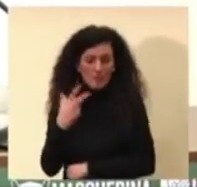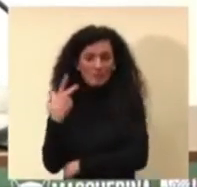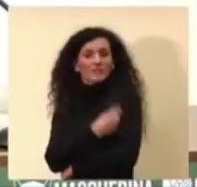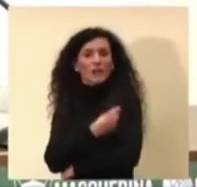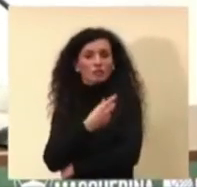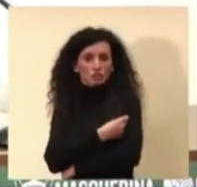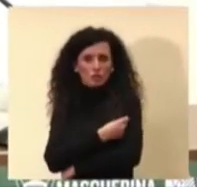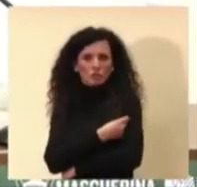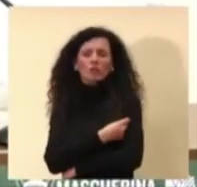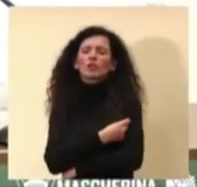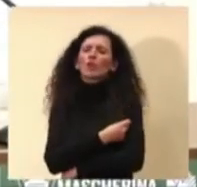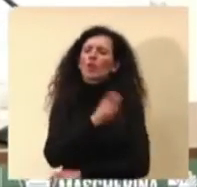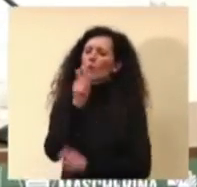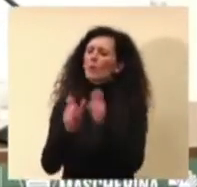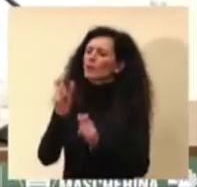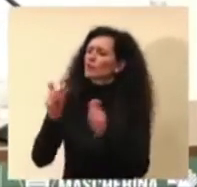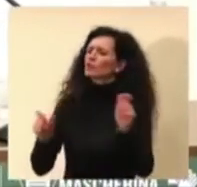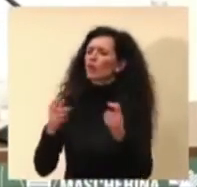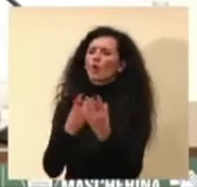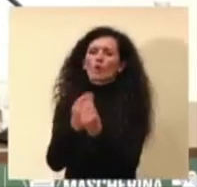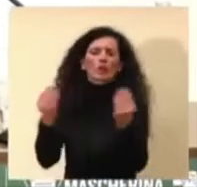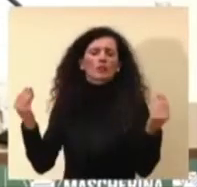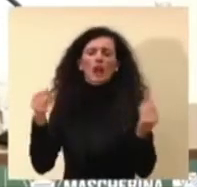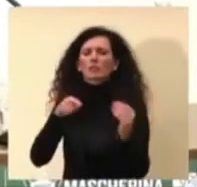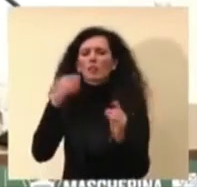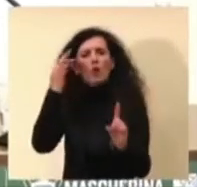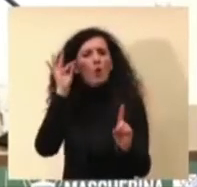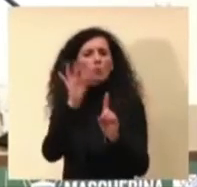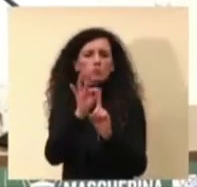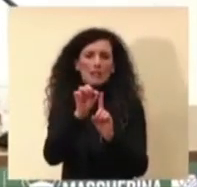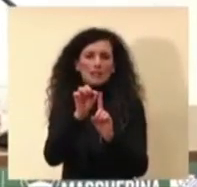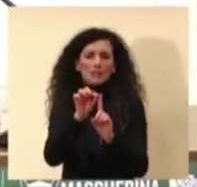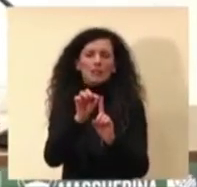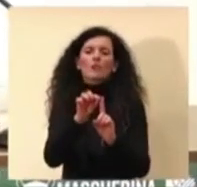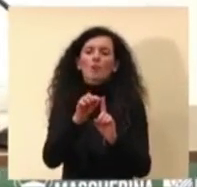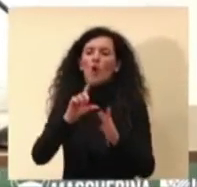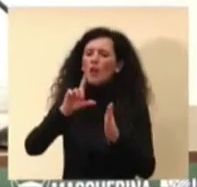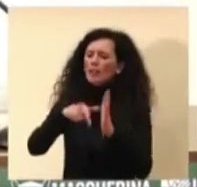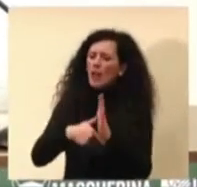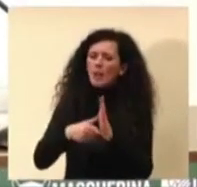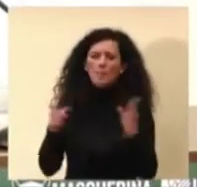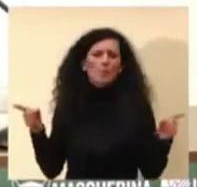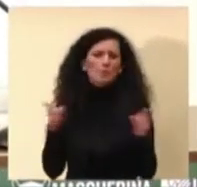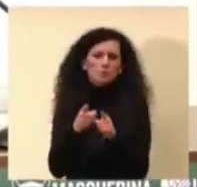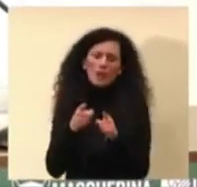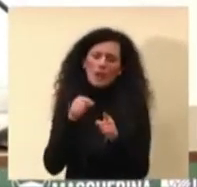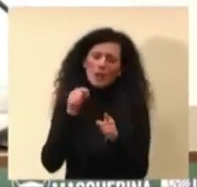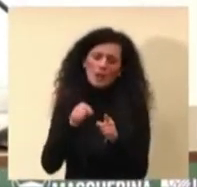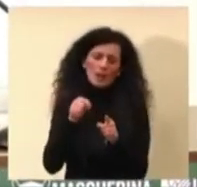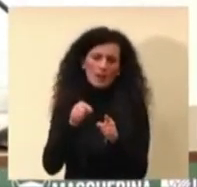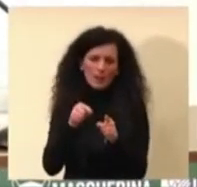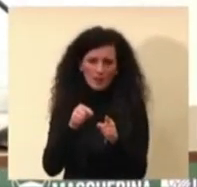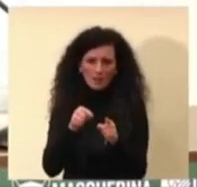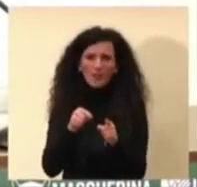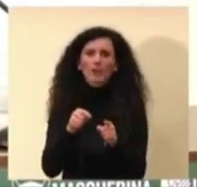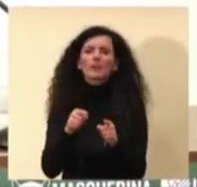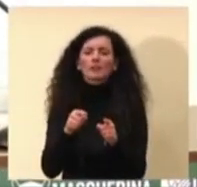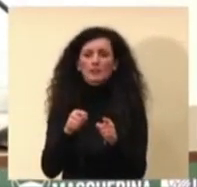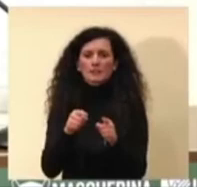il maggior numero di persone possibili nel minor tempo possibile e di fatto